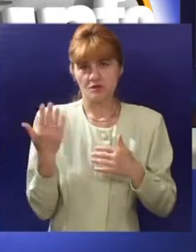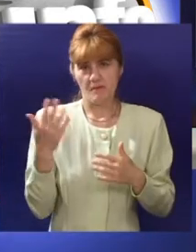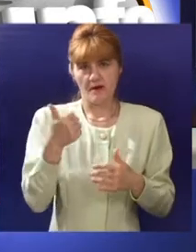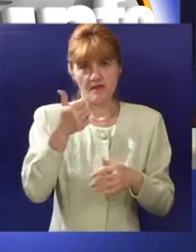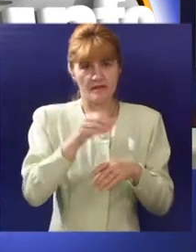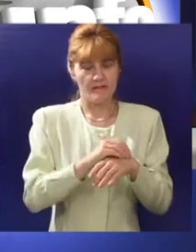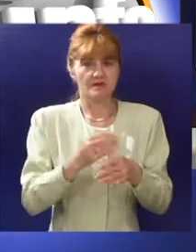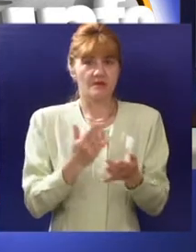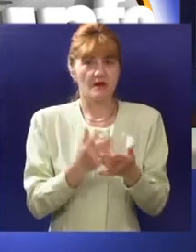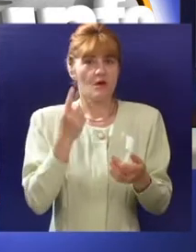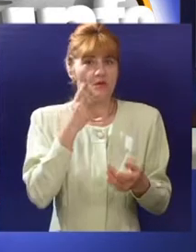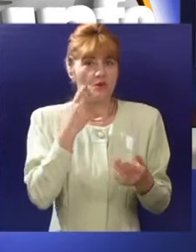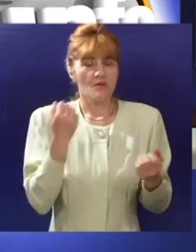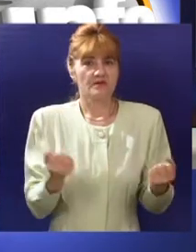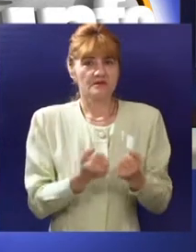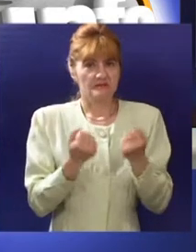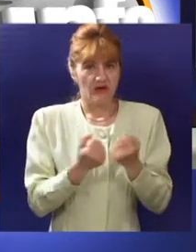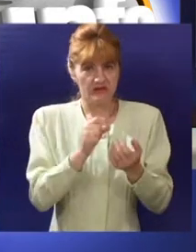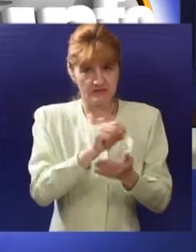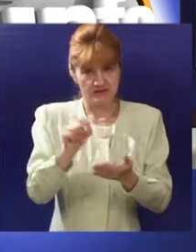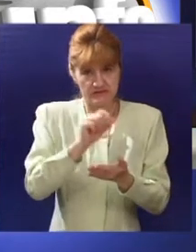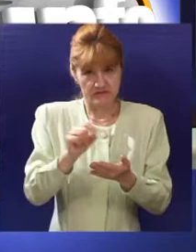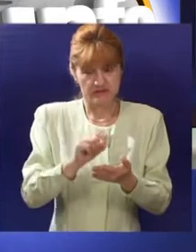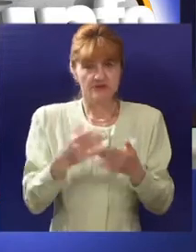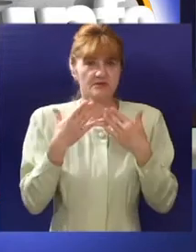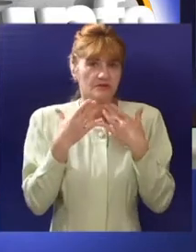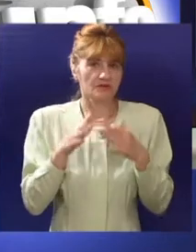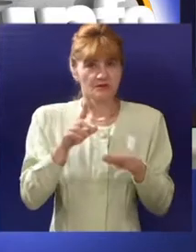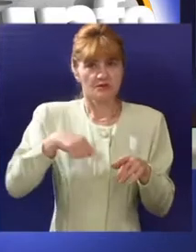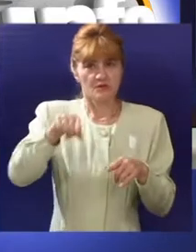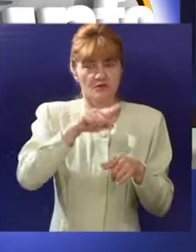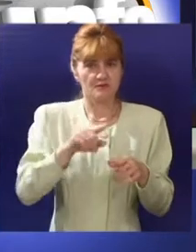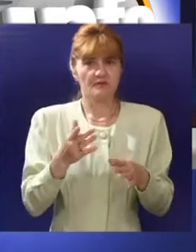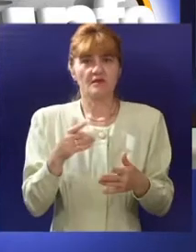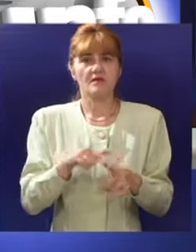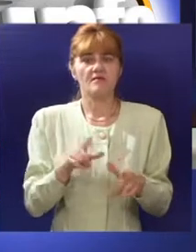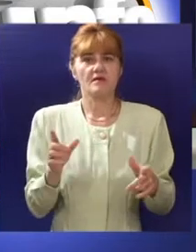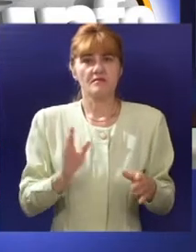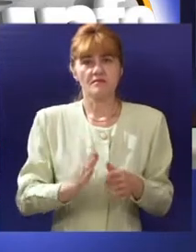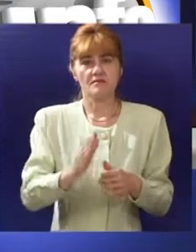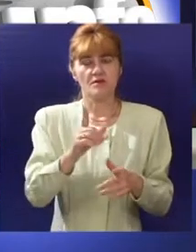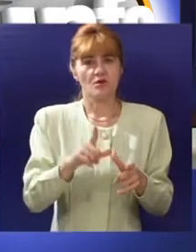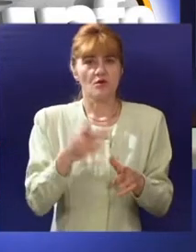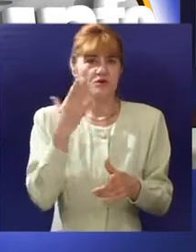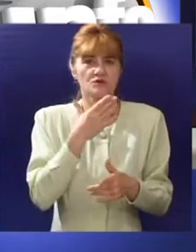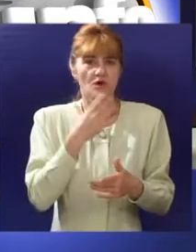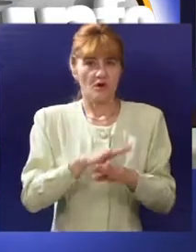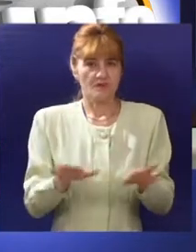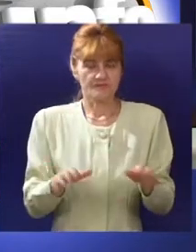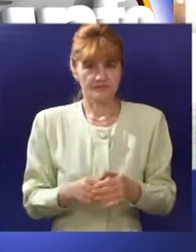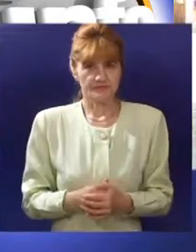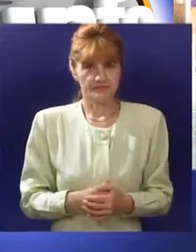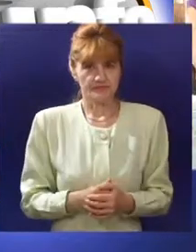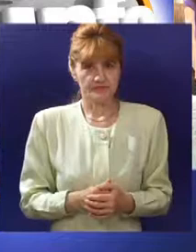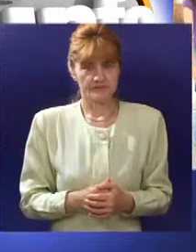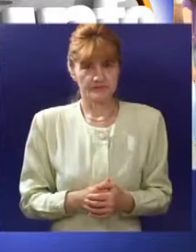manje od mesec dana radili i probni test, sličan onom završeno. I po svemu sudeći, većina njih je već spremna za poslednji ispit u osnovnoj školi.